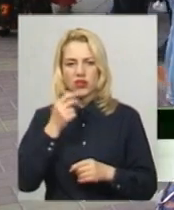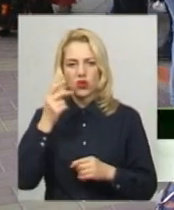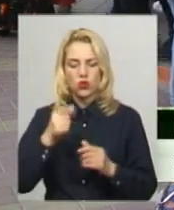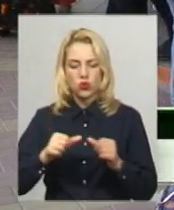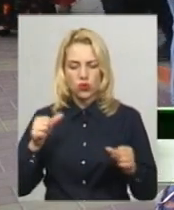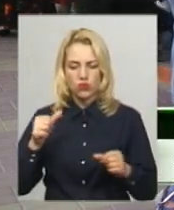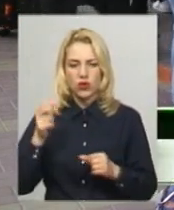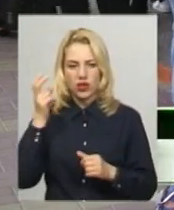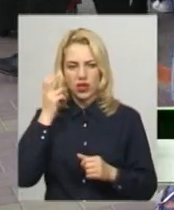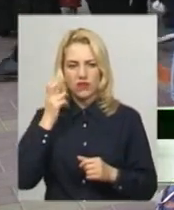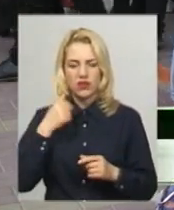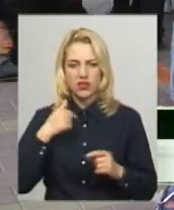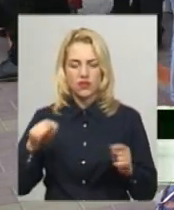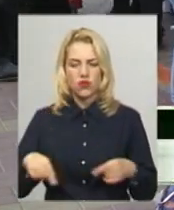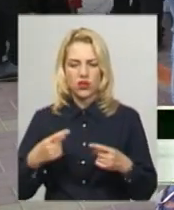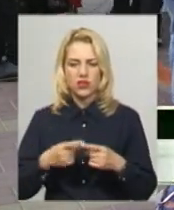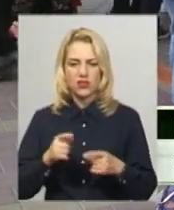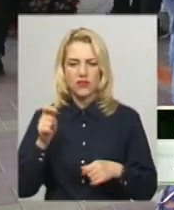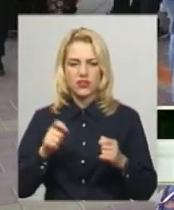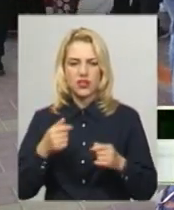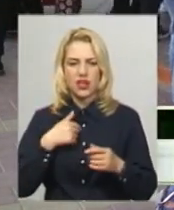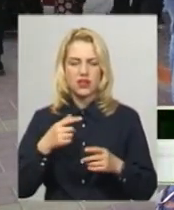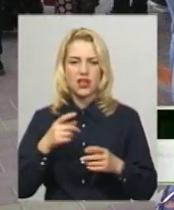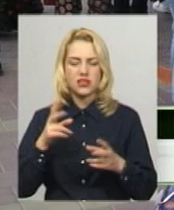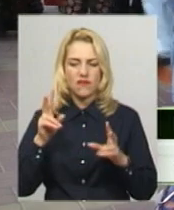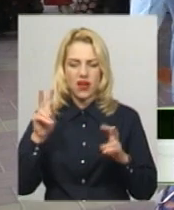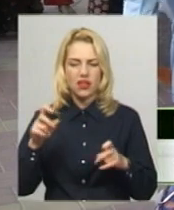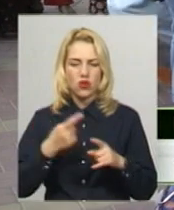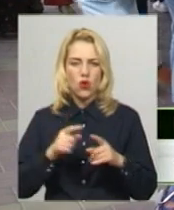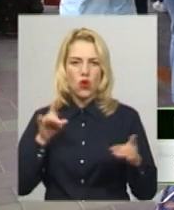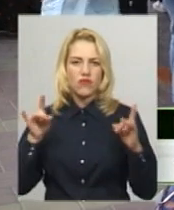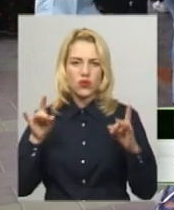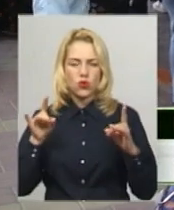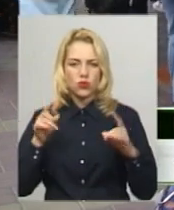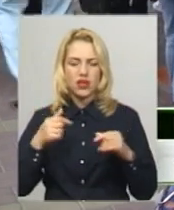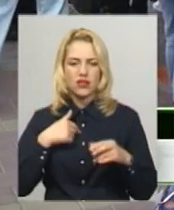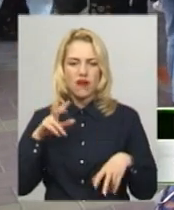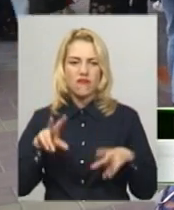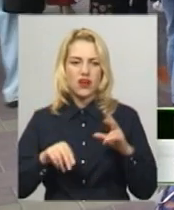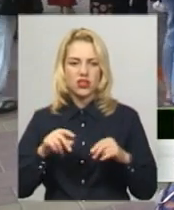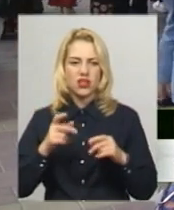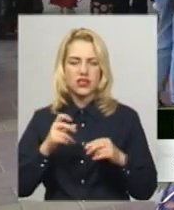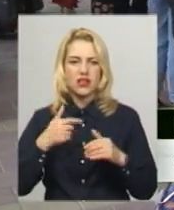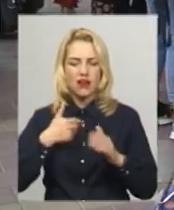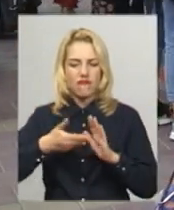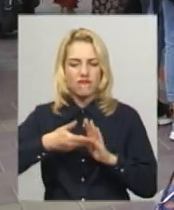я створила цей фестиваль. Я його назвала «Від Луня», бо я вважала, що це відгук